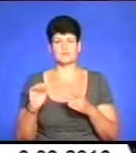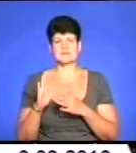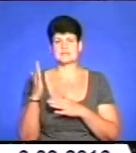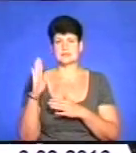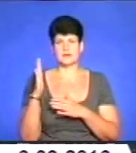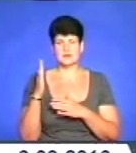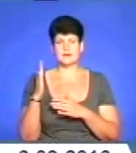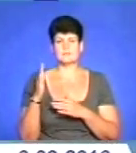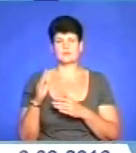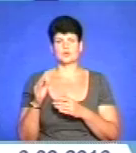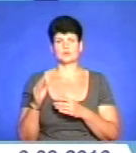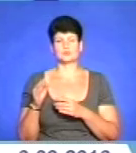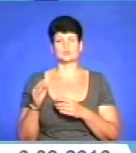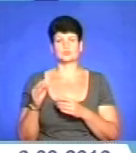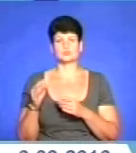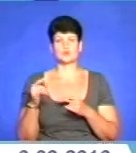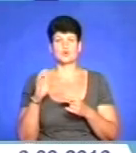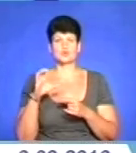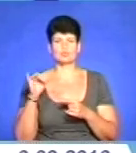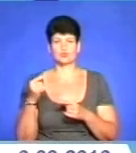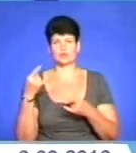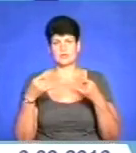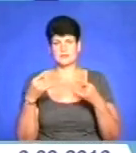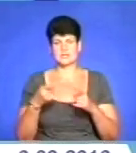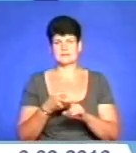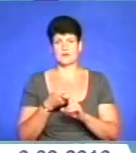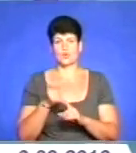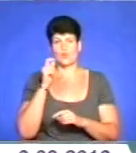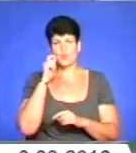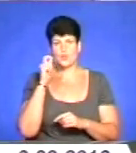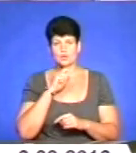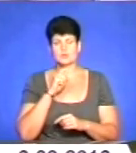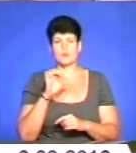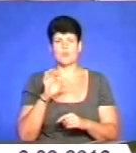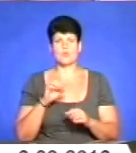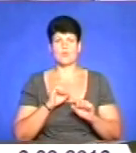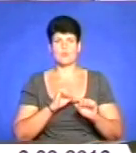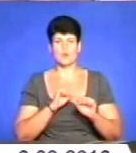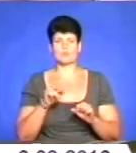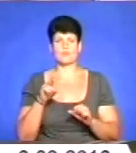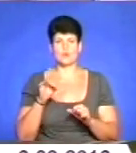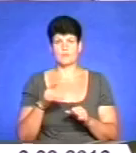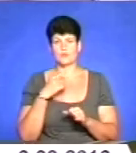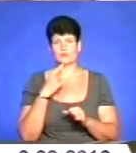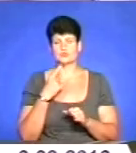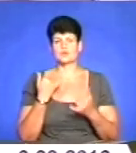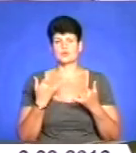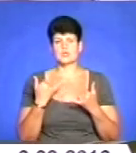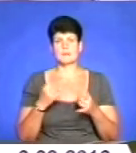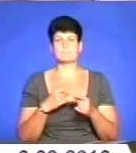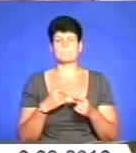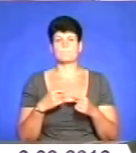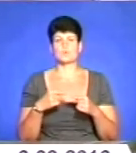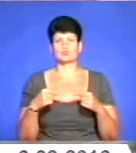супутникового телебачення та зв'язку. В «Укроборонпромі» зазначають, що нині продукція заводу